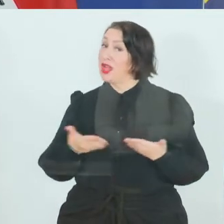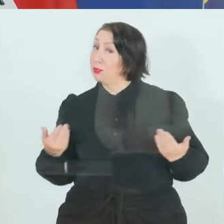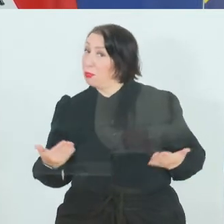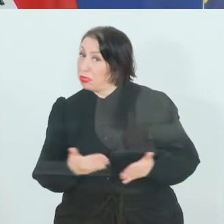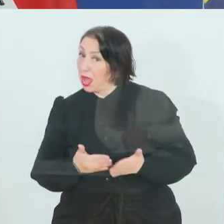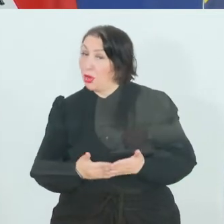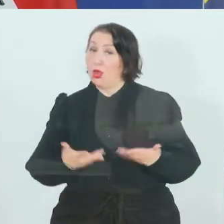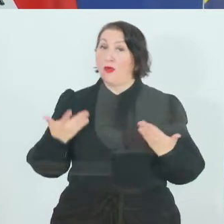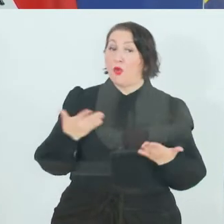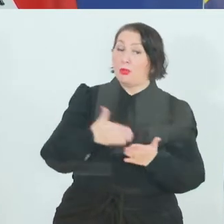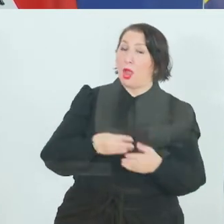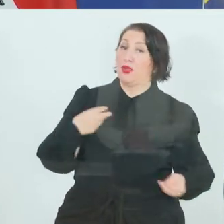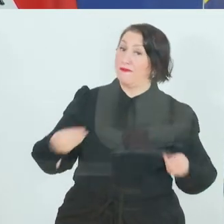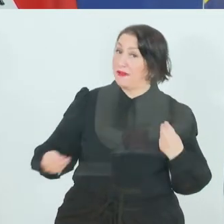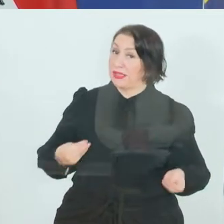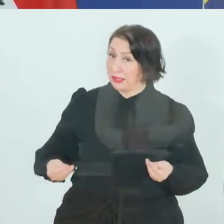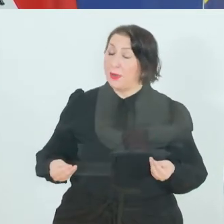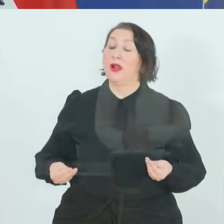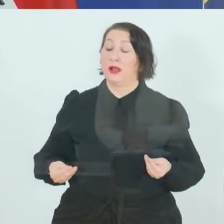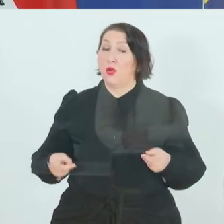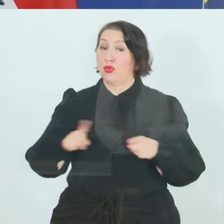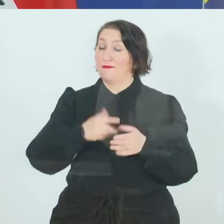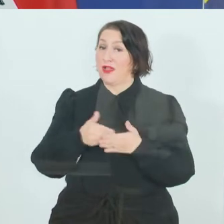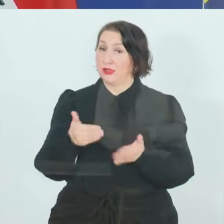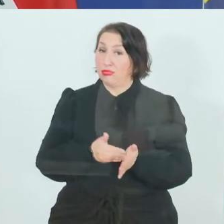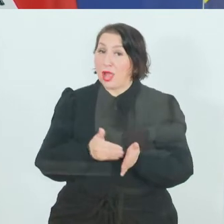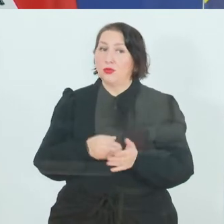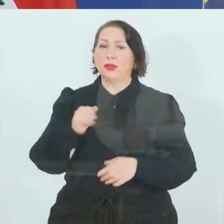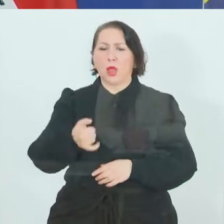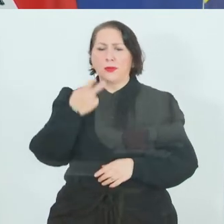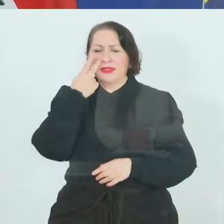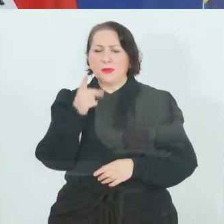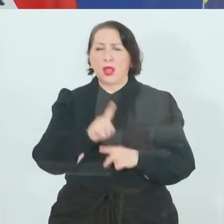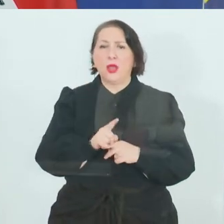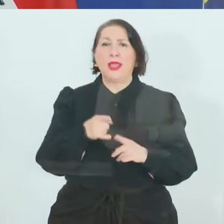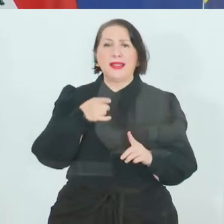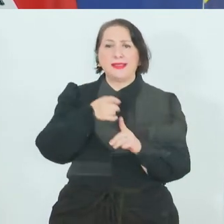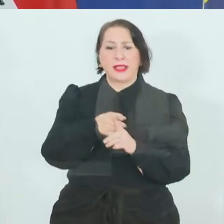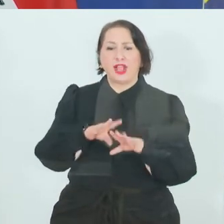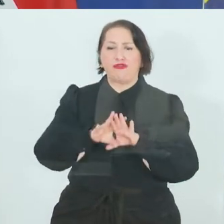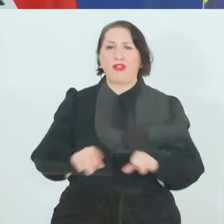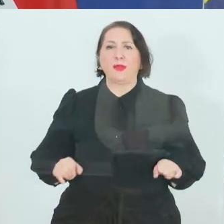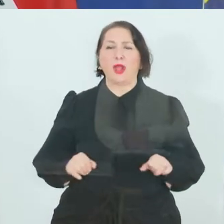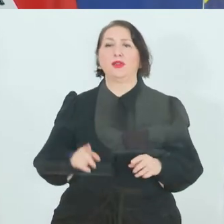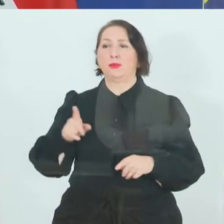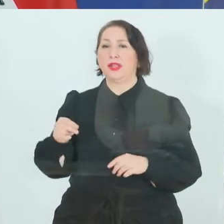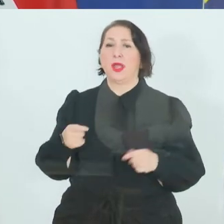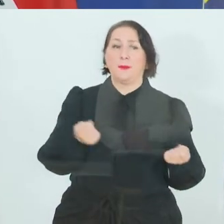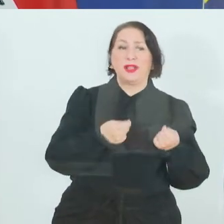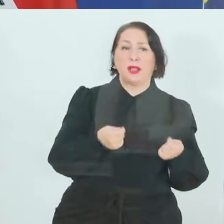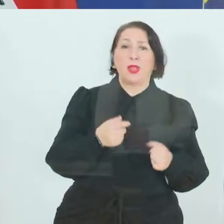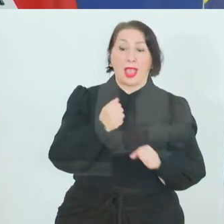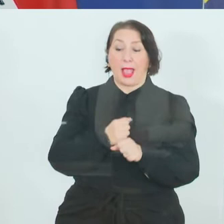Wo braucht es aber auch Flexibilität? Weil was wir schon merken ist, dass viele Vereinbarungen direkt in den Betrieben zwischen Arbeitgeber und